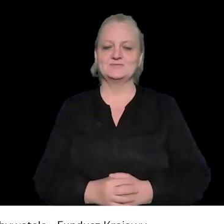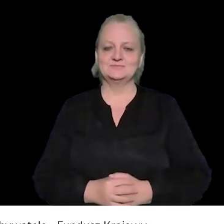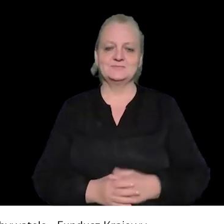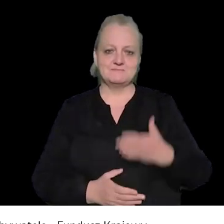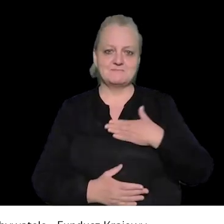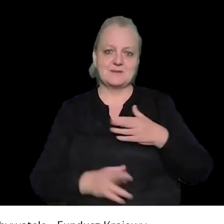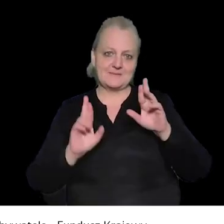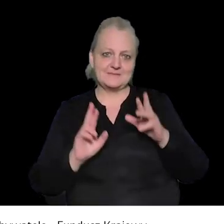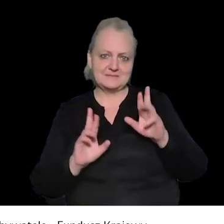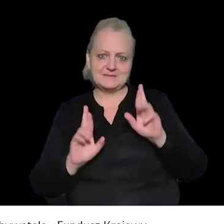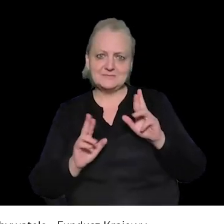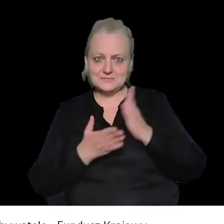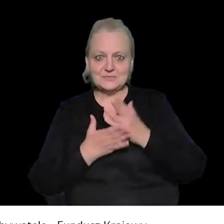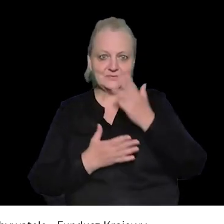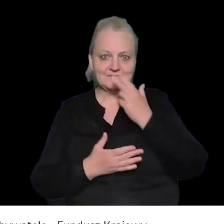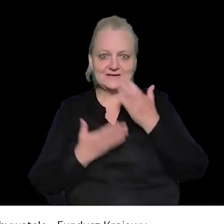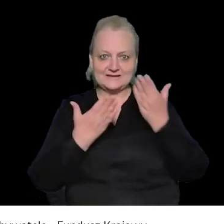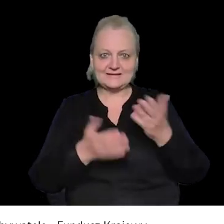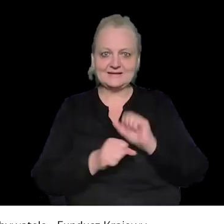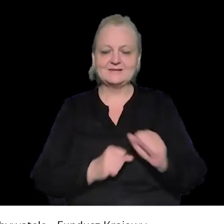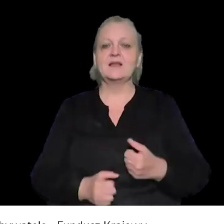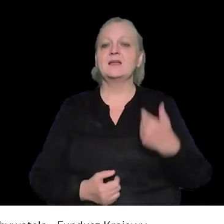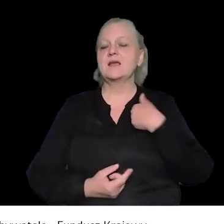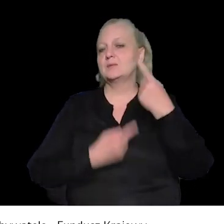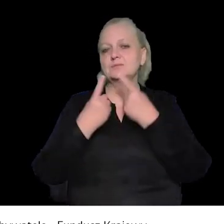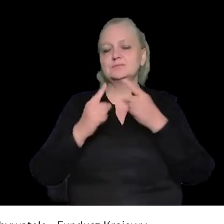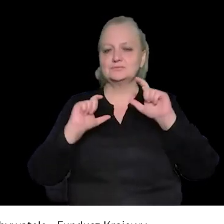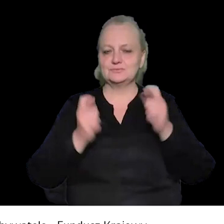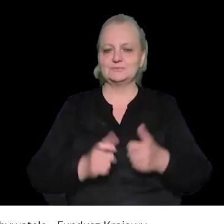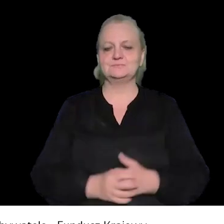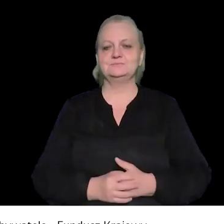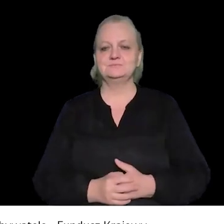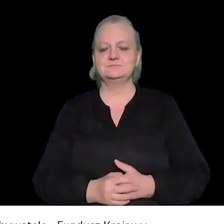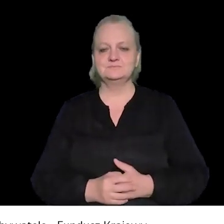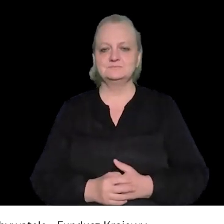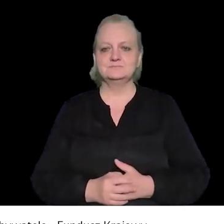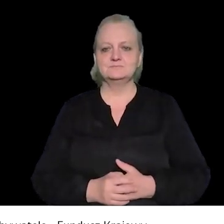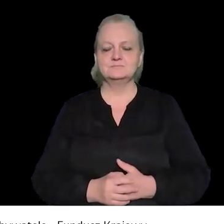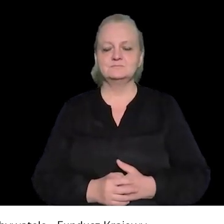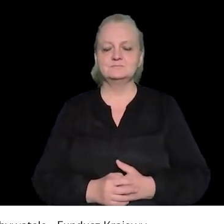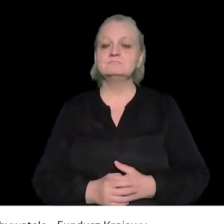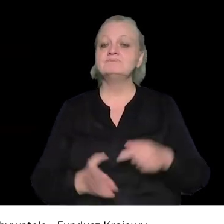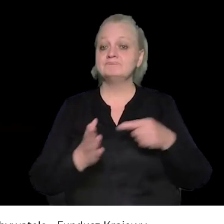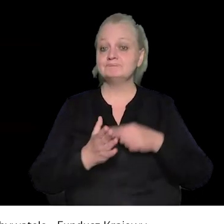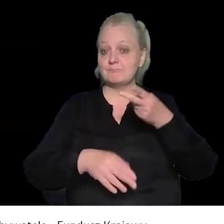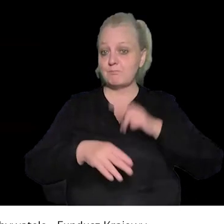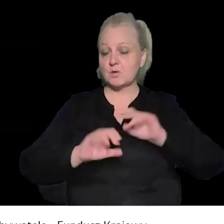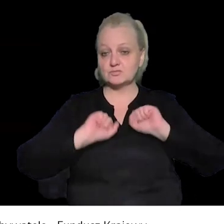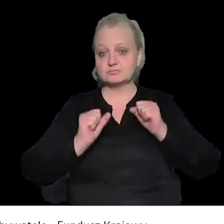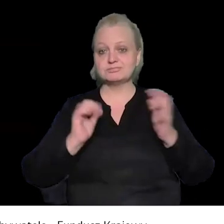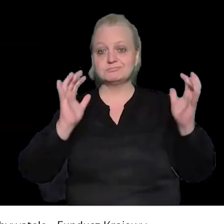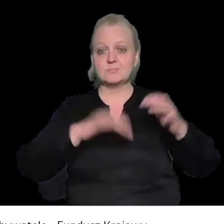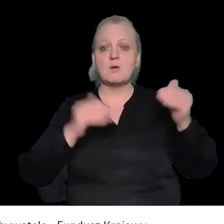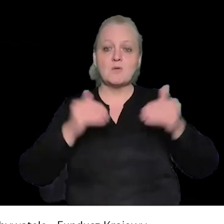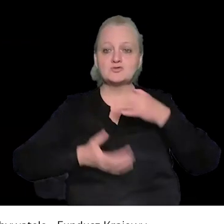oczywiście za chwileczkę tutaj przedstawię i udostępnię swoją prezentację. Mam nadzieję, że ona już jest widoczna i